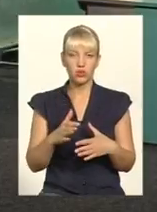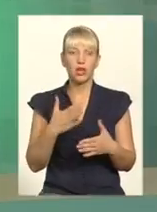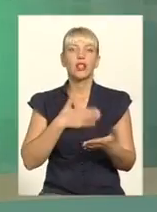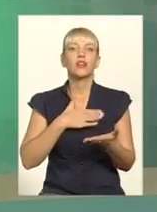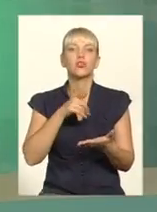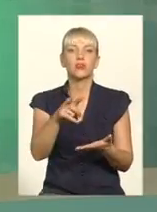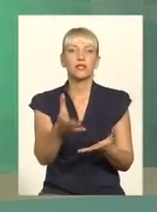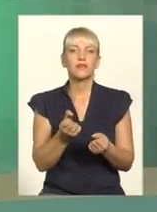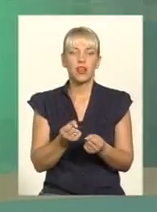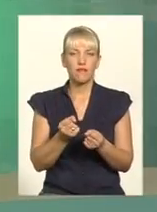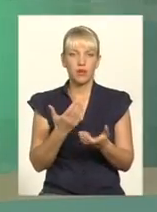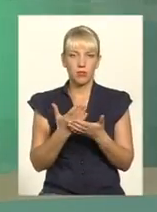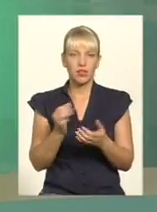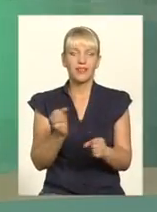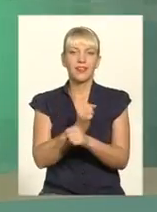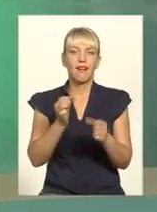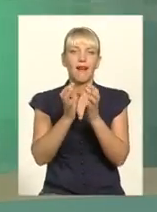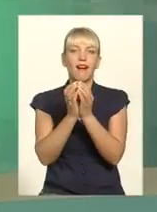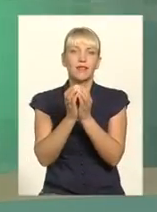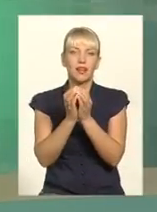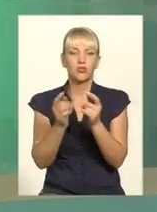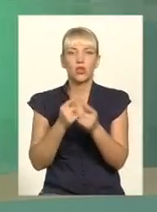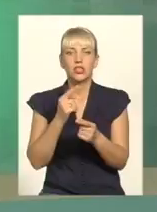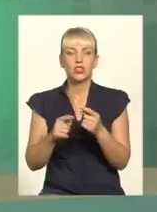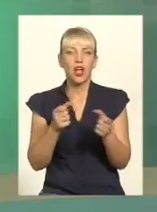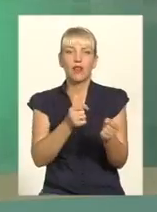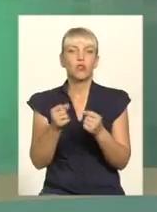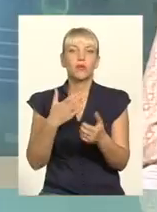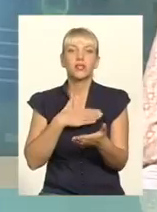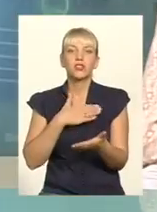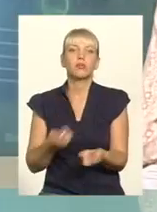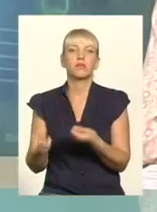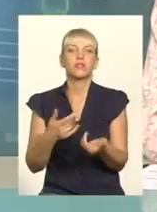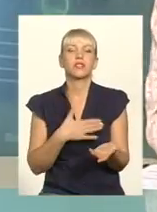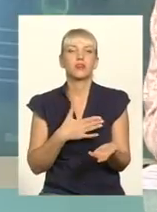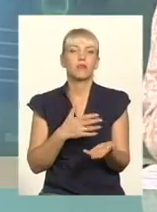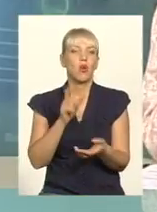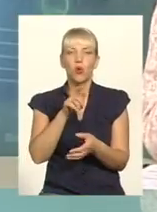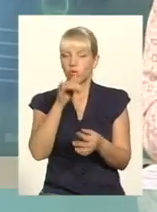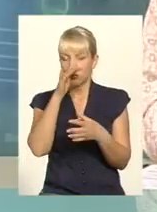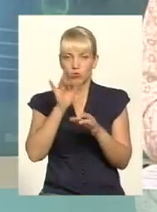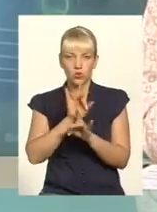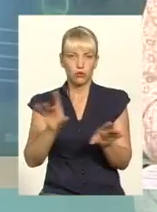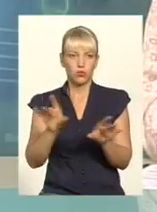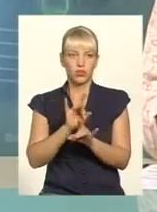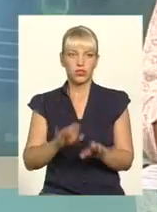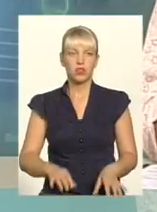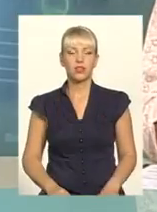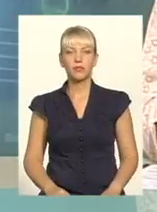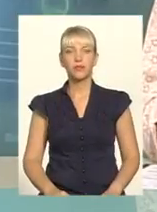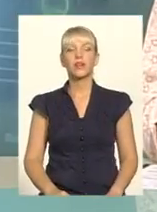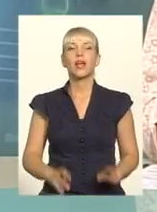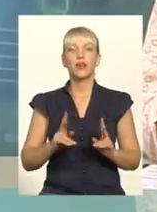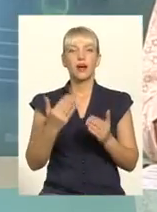гранату чи той самий автомат? Для чого він її сюди привіз? Не пояснює. Як ви оцінюєте? Так, всі